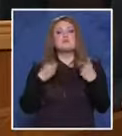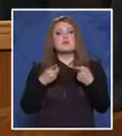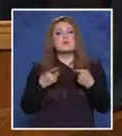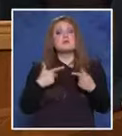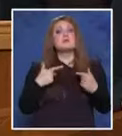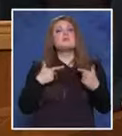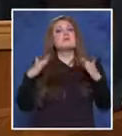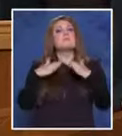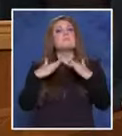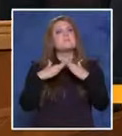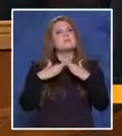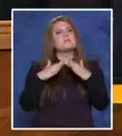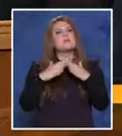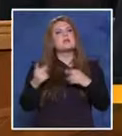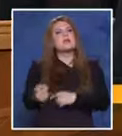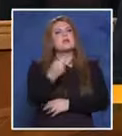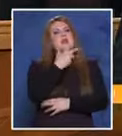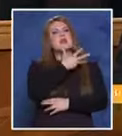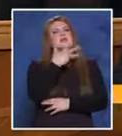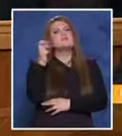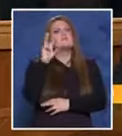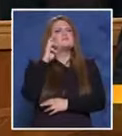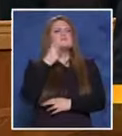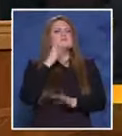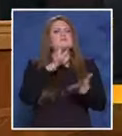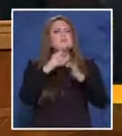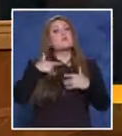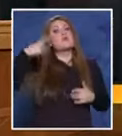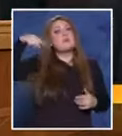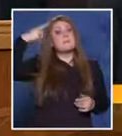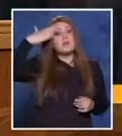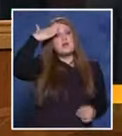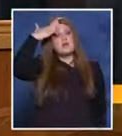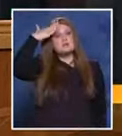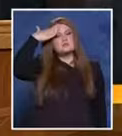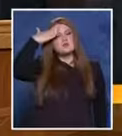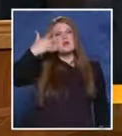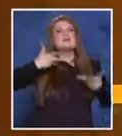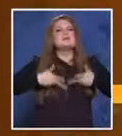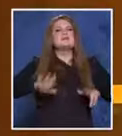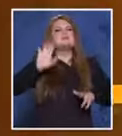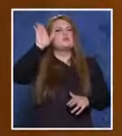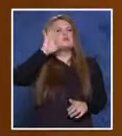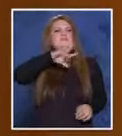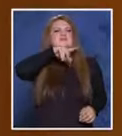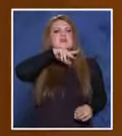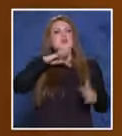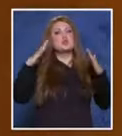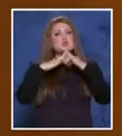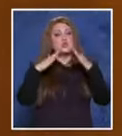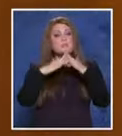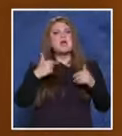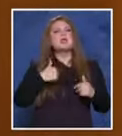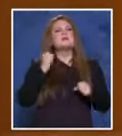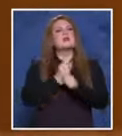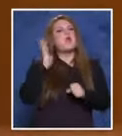прибрахме около 90-те години. Майка ни са разболяна и искаше да я даваме на дон. Аз съм работила в